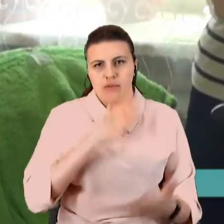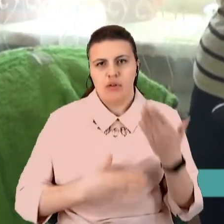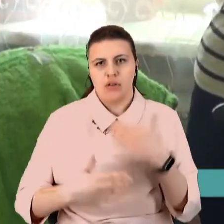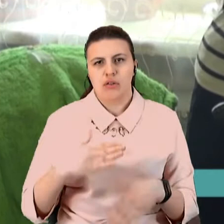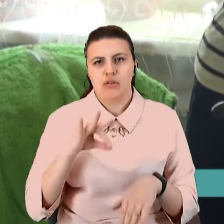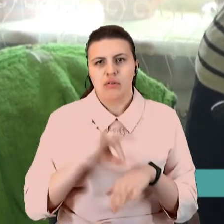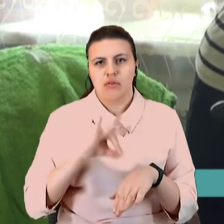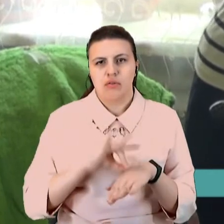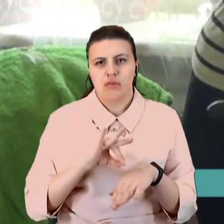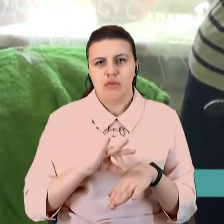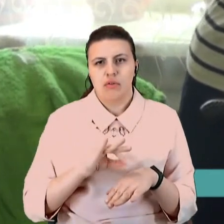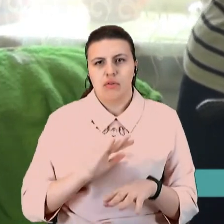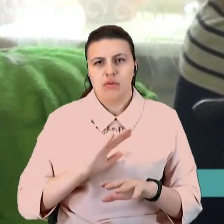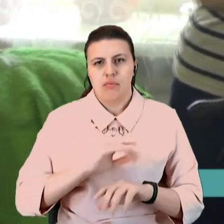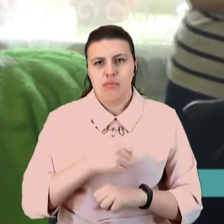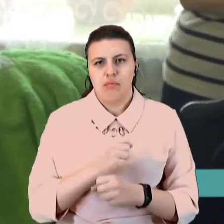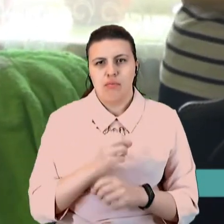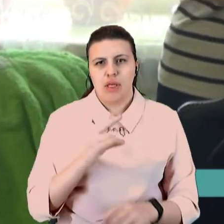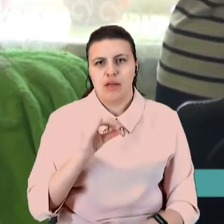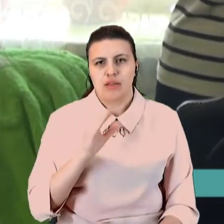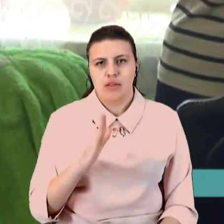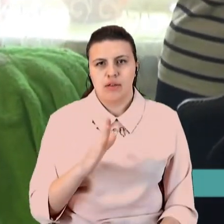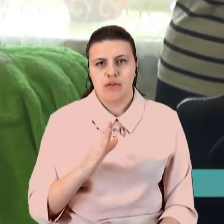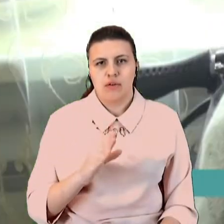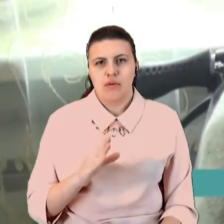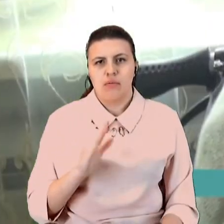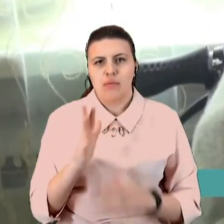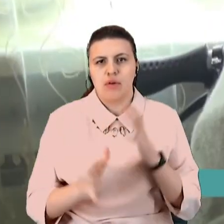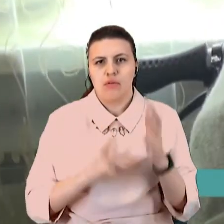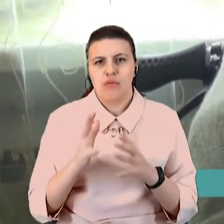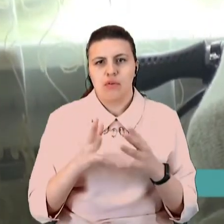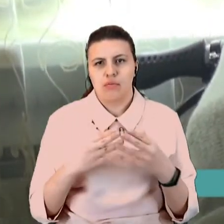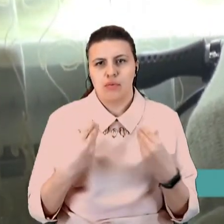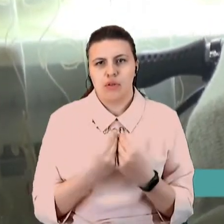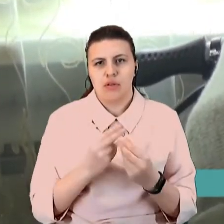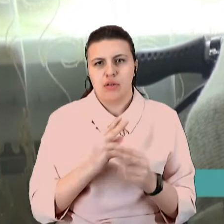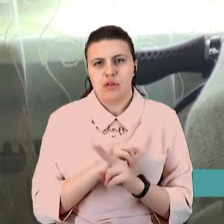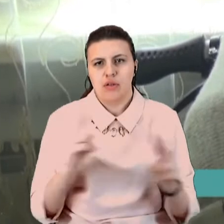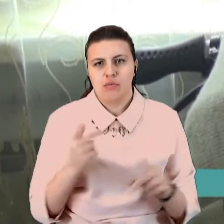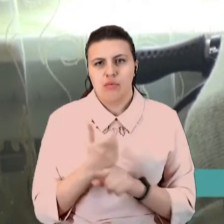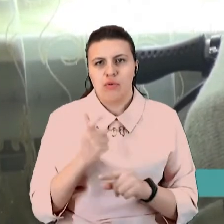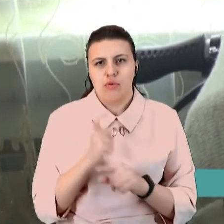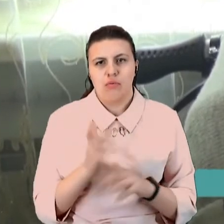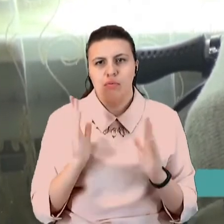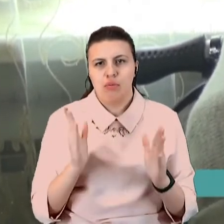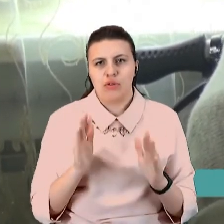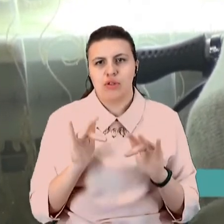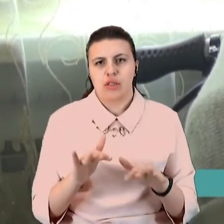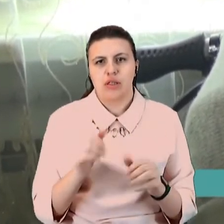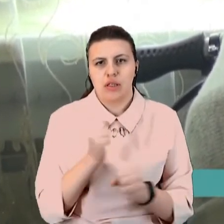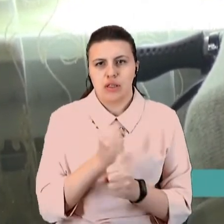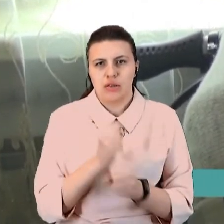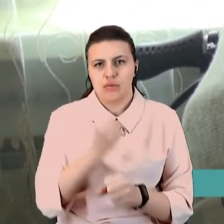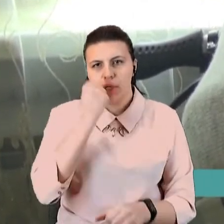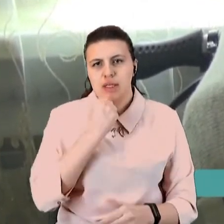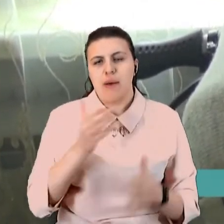працювала вчителем. Піклуватися про подружжя – нікому. Дякую дуже багато роботи, тому що